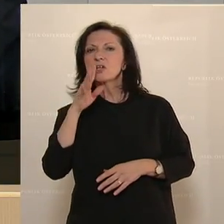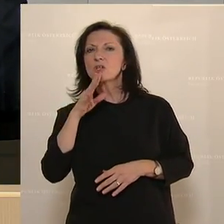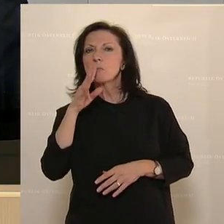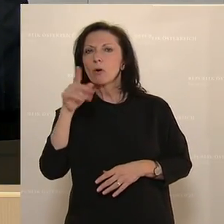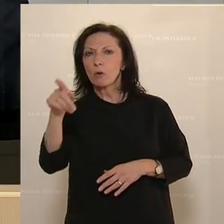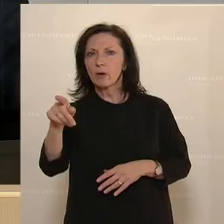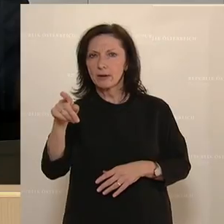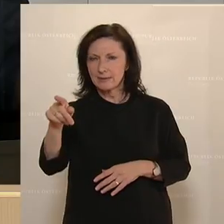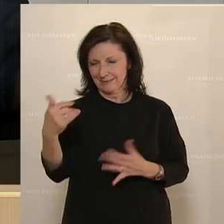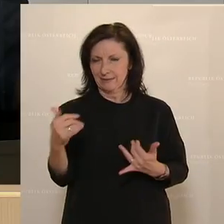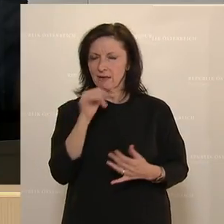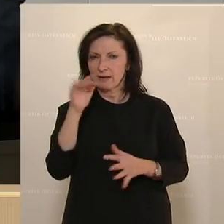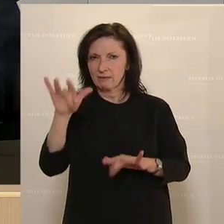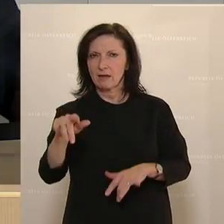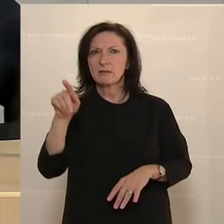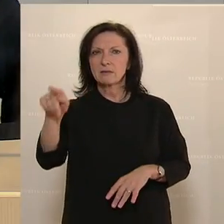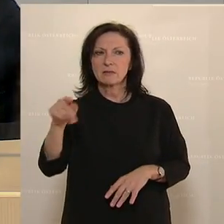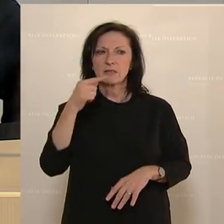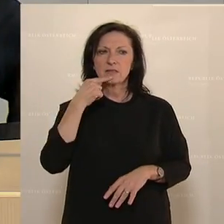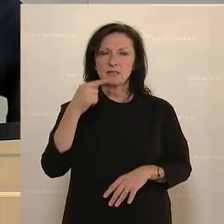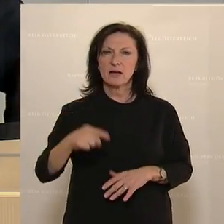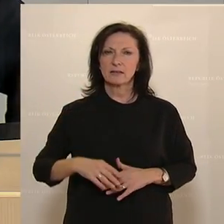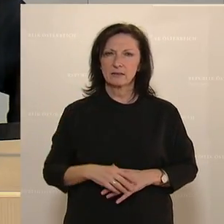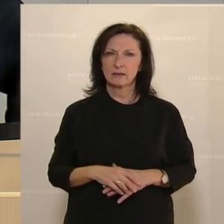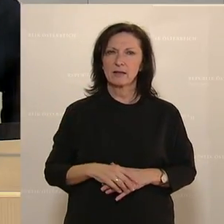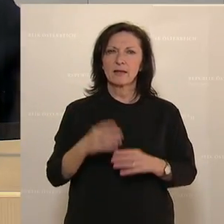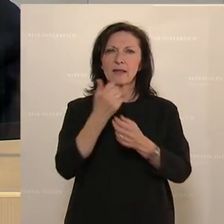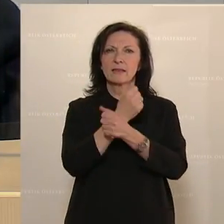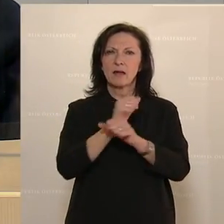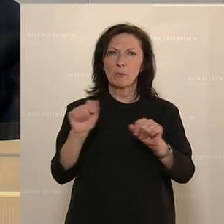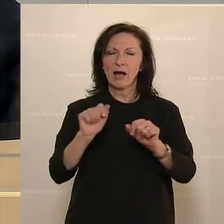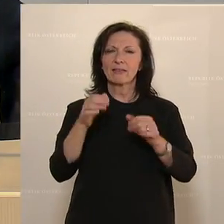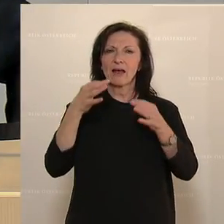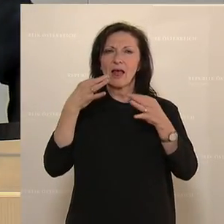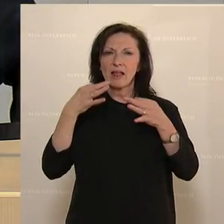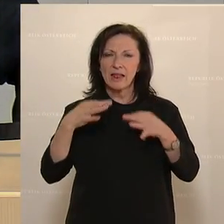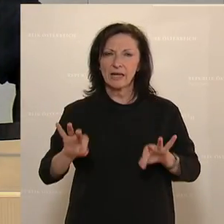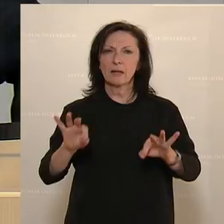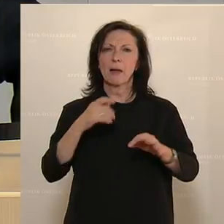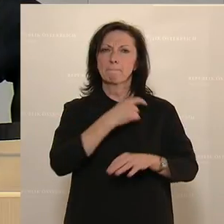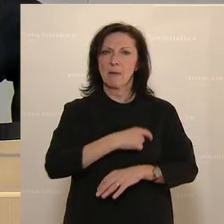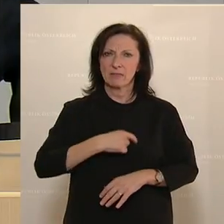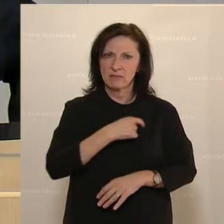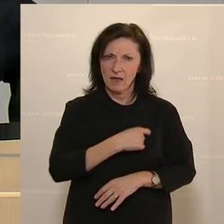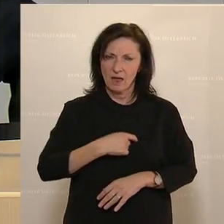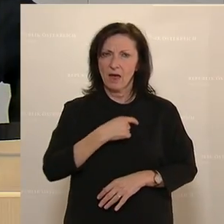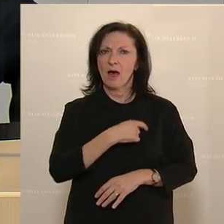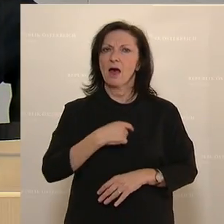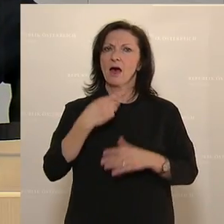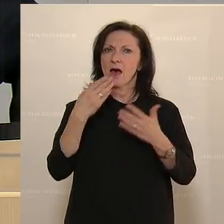durch ihre Gleichsetzung, dass sie demokratisch legitimierte Parteien in dem Maße